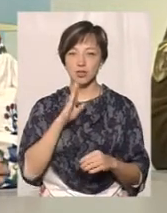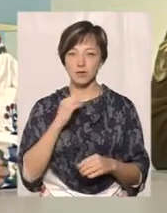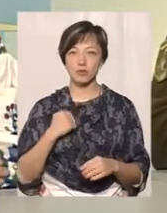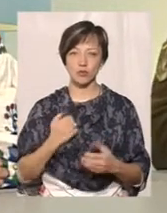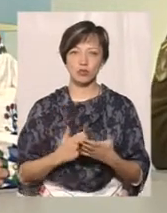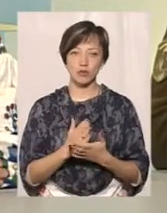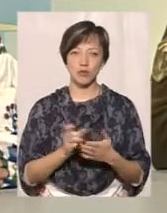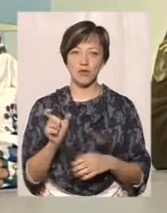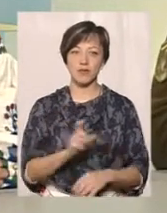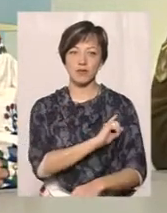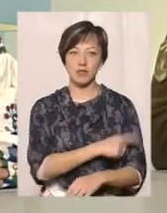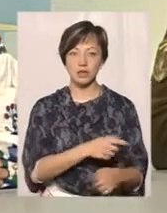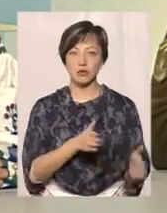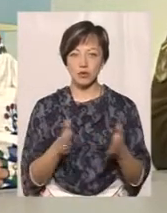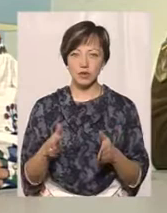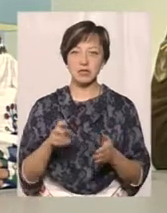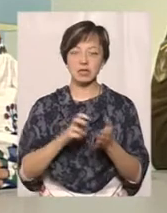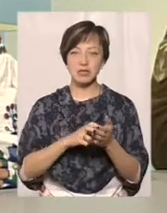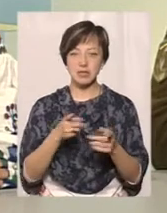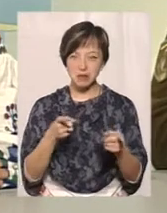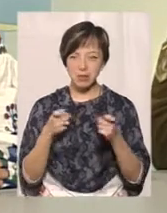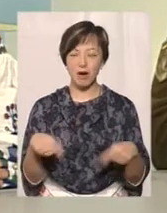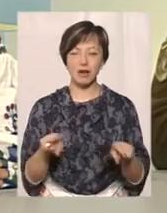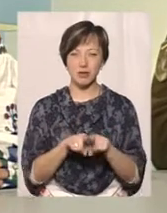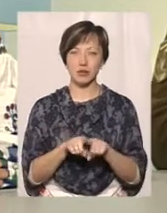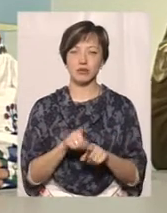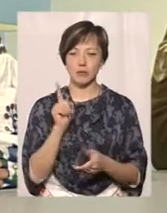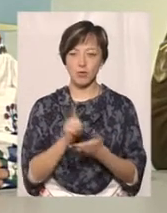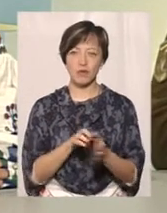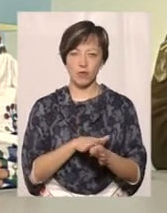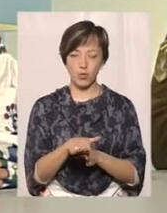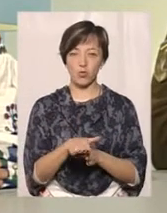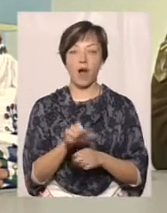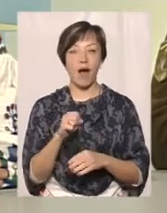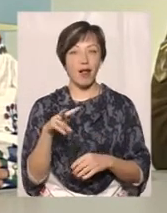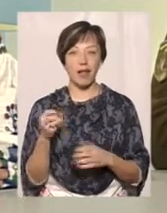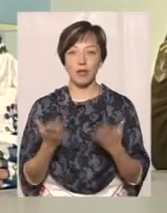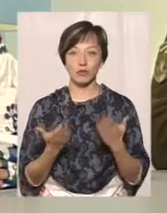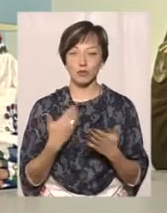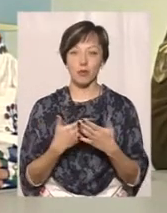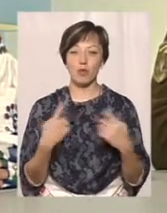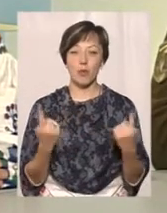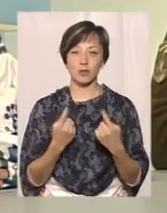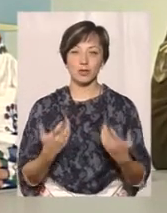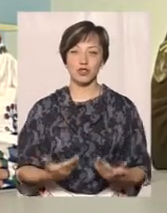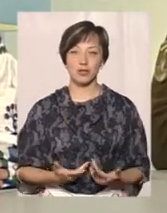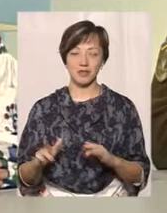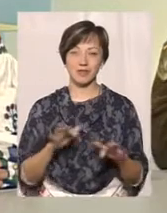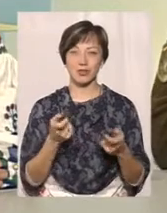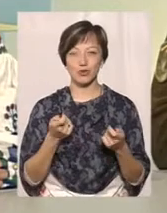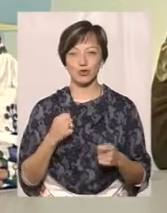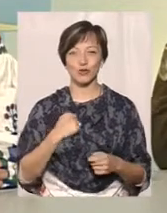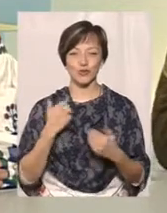військовослужбовець, фізична підготовка, стрибка, також вони це все роблять. Але якщо брати повседенну діяльність, то